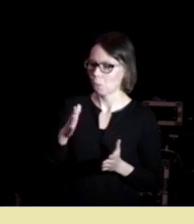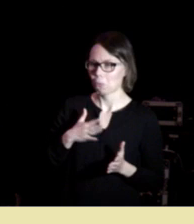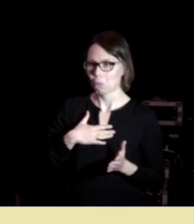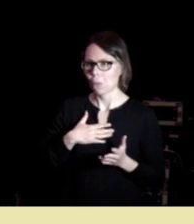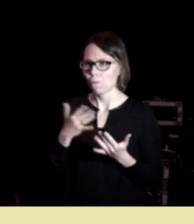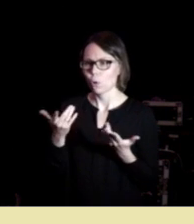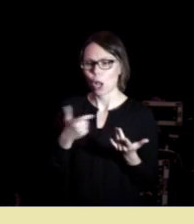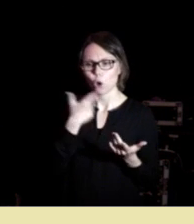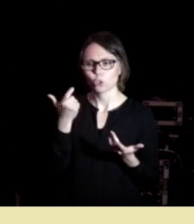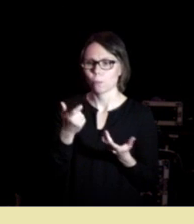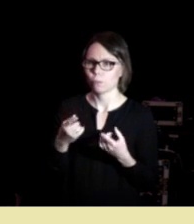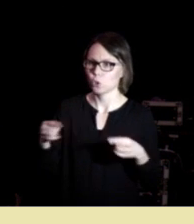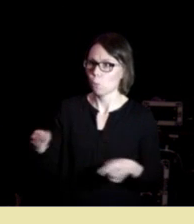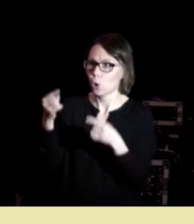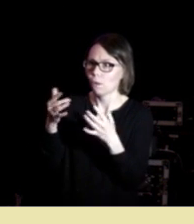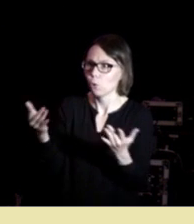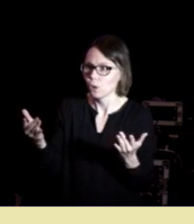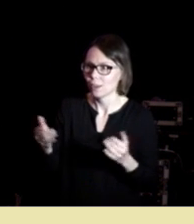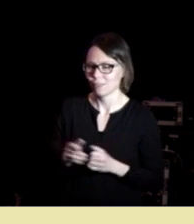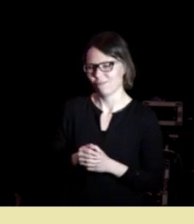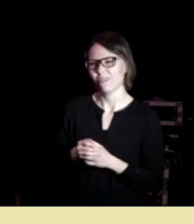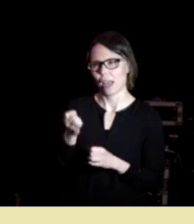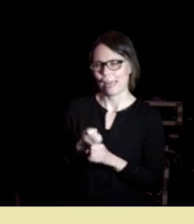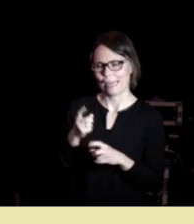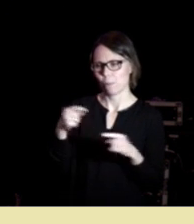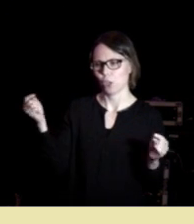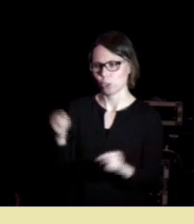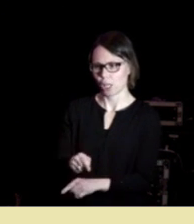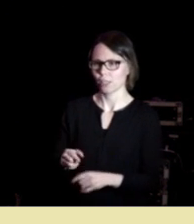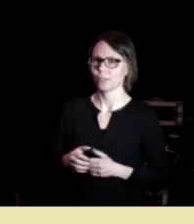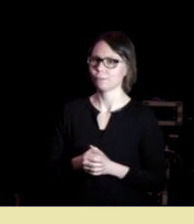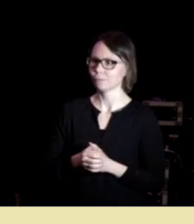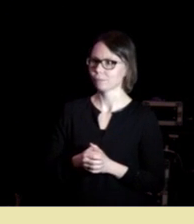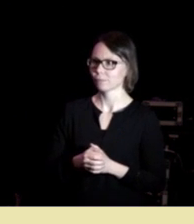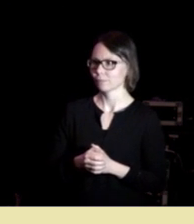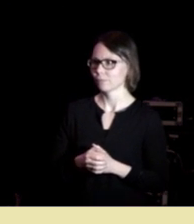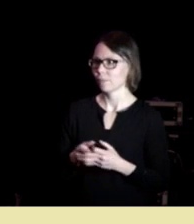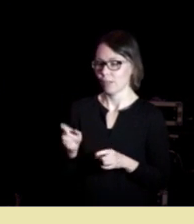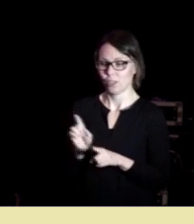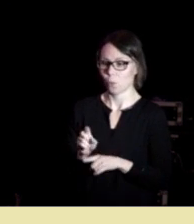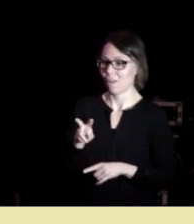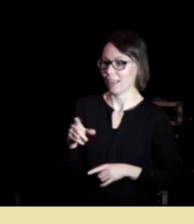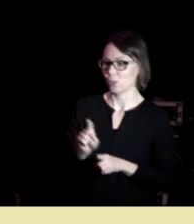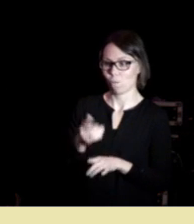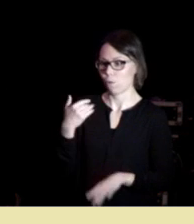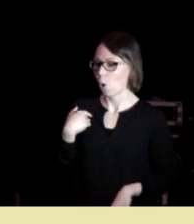ungdomsøperør. Det er strengt tatt litt paradoksalt. eller det er ikke VG sånn som det var før.